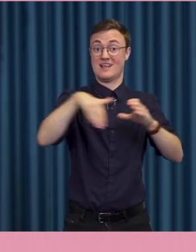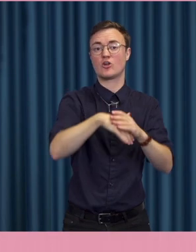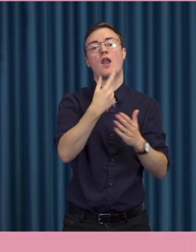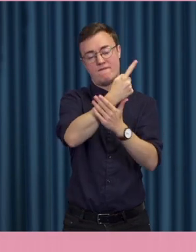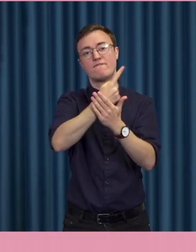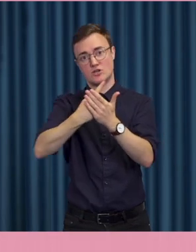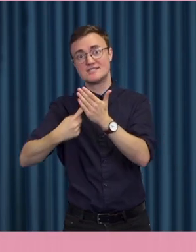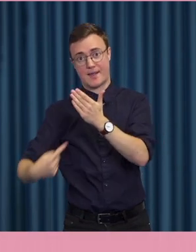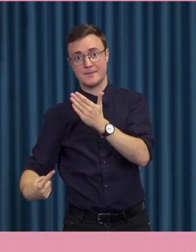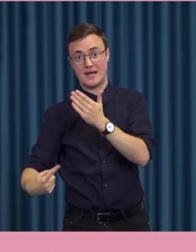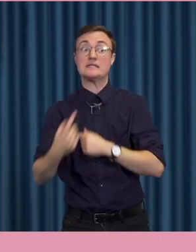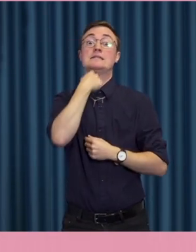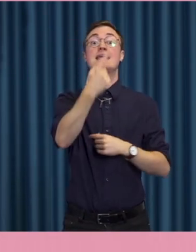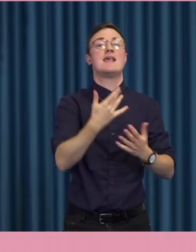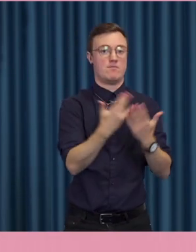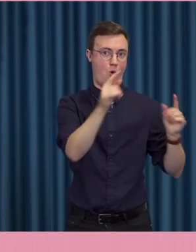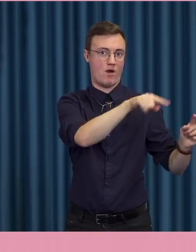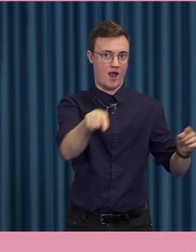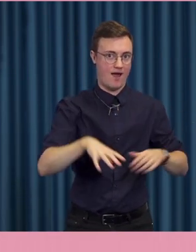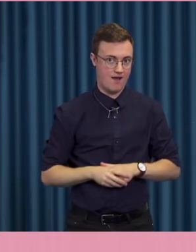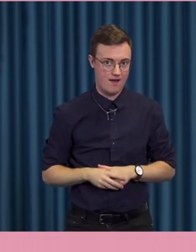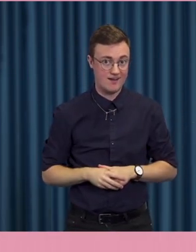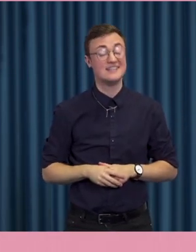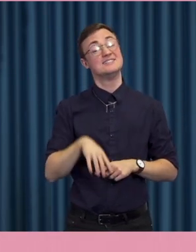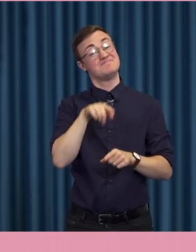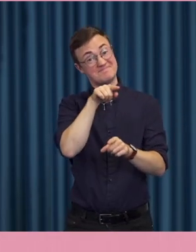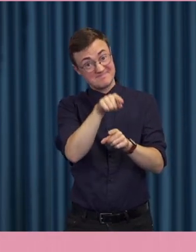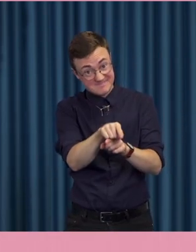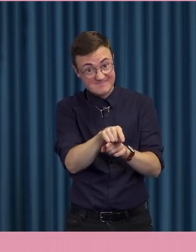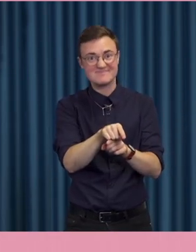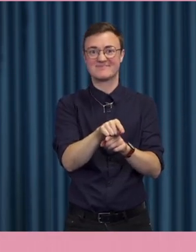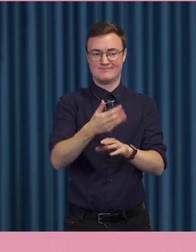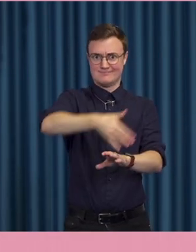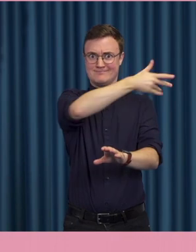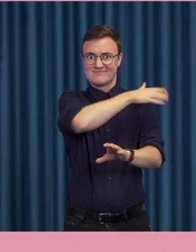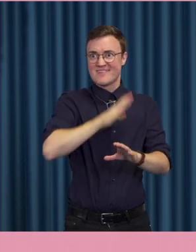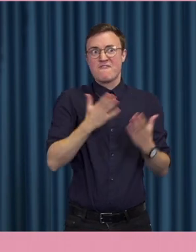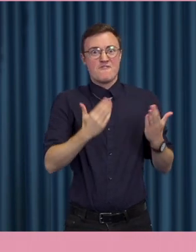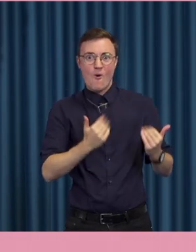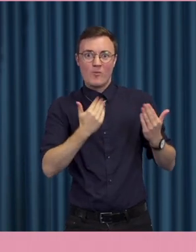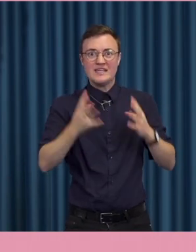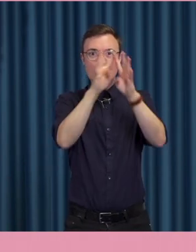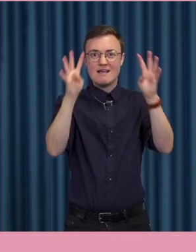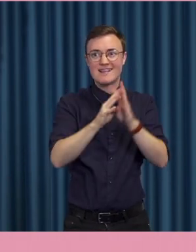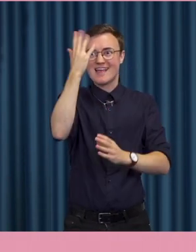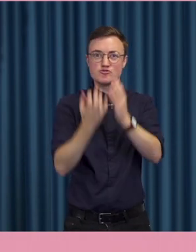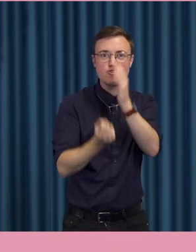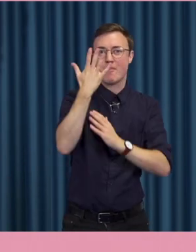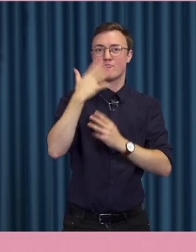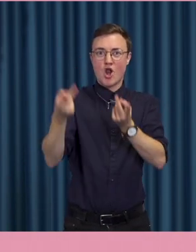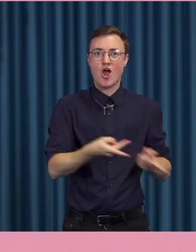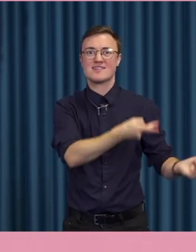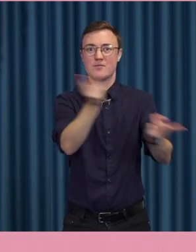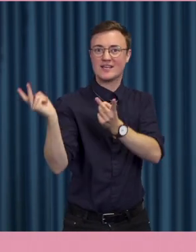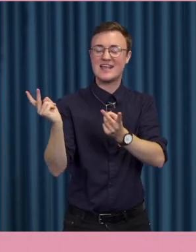gängsebild. Och visst var de här tidiga förhoppningarna på internets demokratiska potential något naiva.